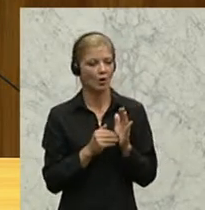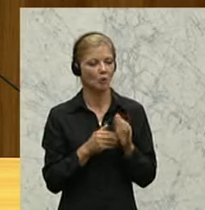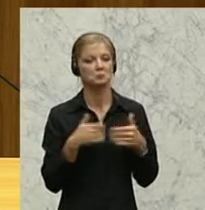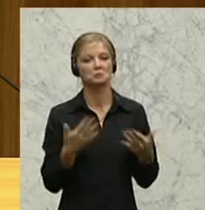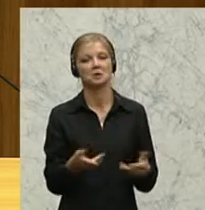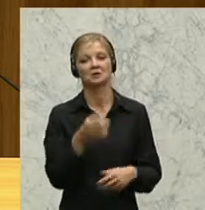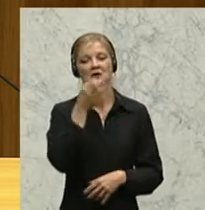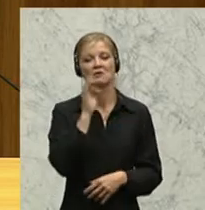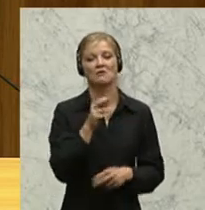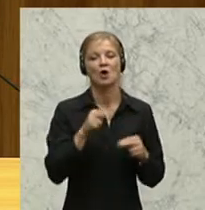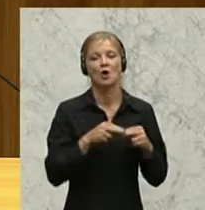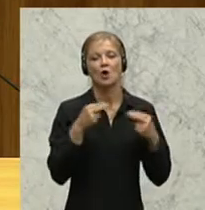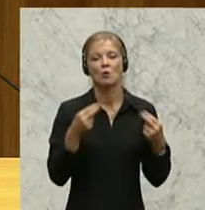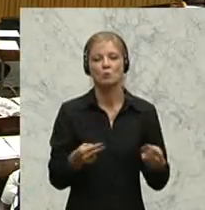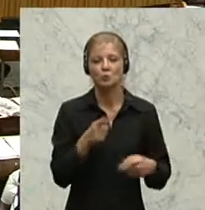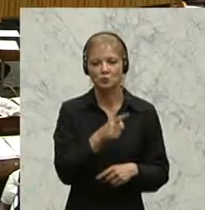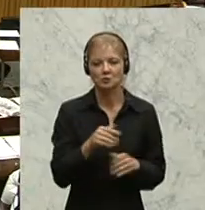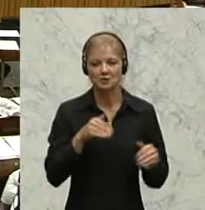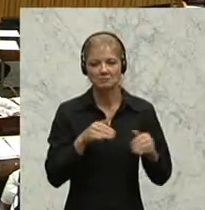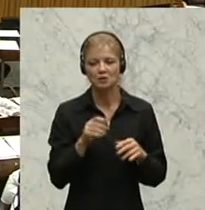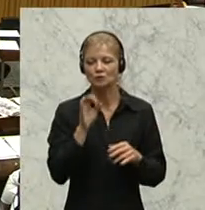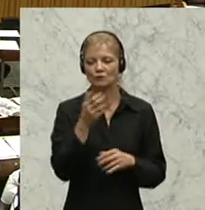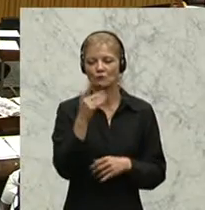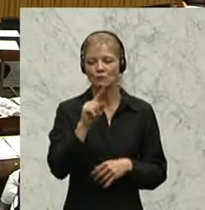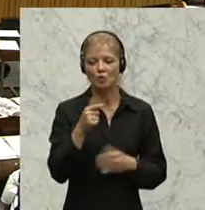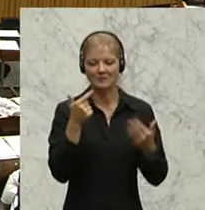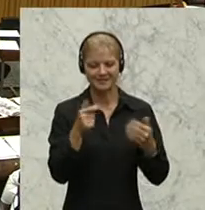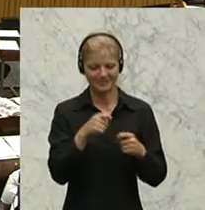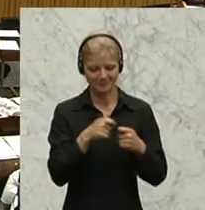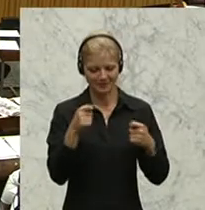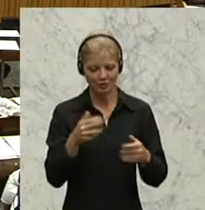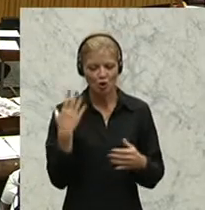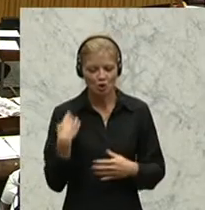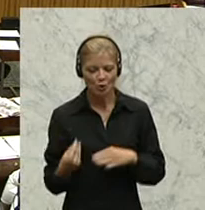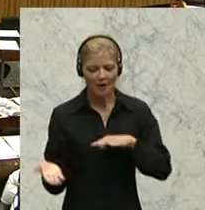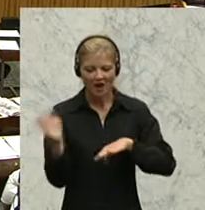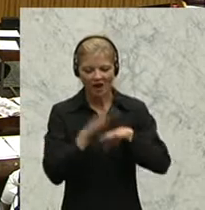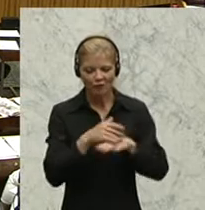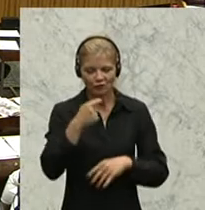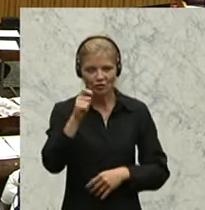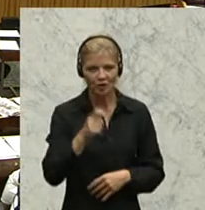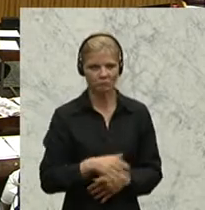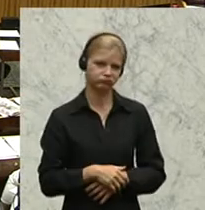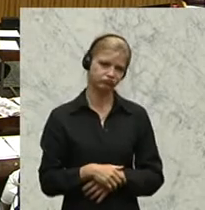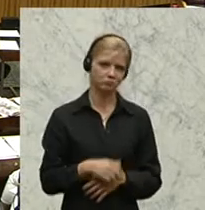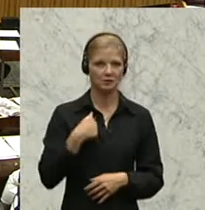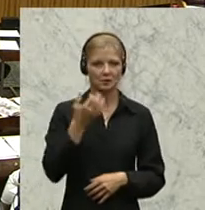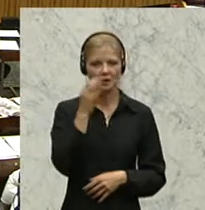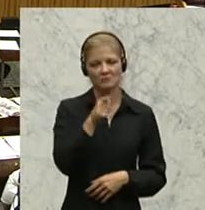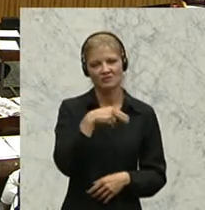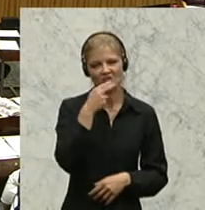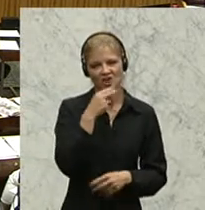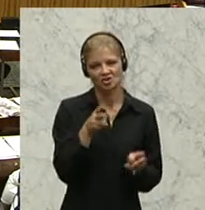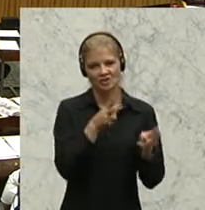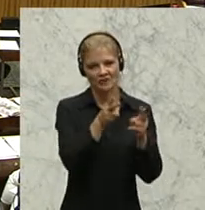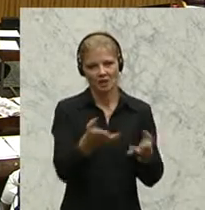wegen 5,7 Kilometer und verteuert das Ganze noch einmal. Ich glaube, dass das der falsche Weg ist. Aber auch der